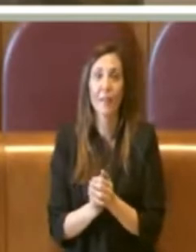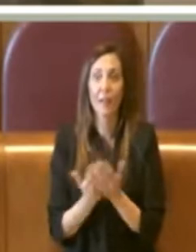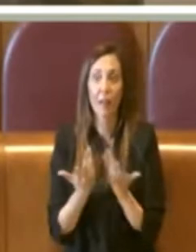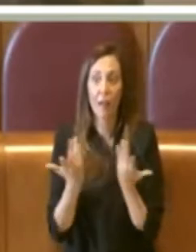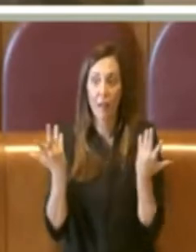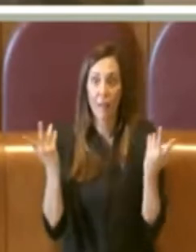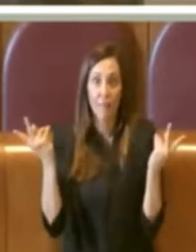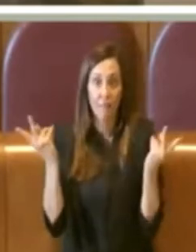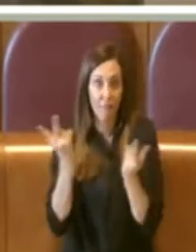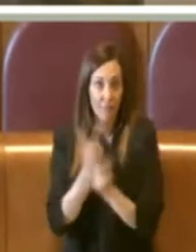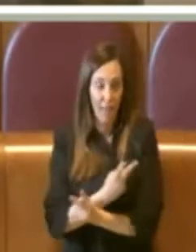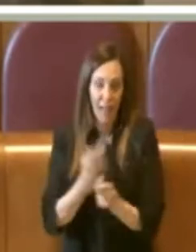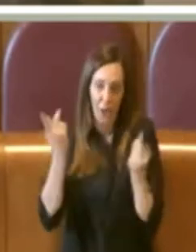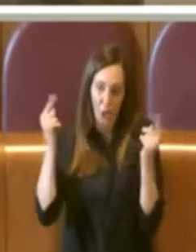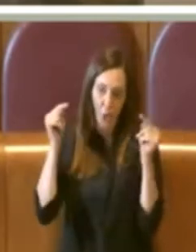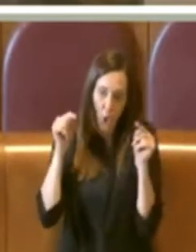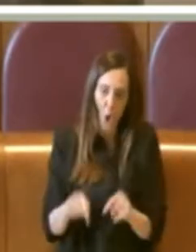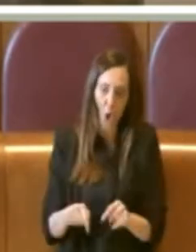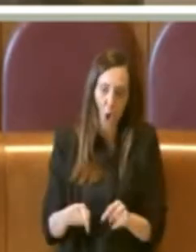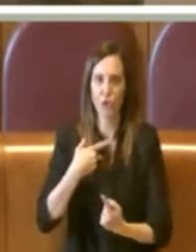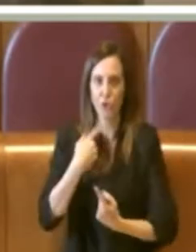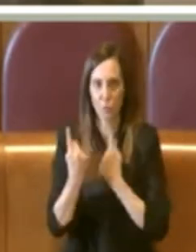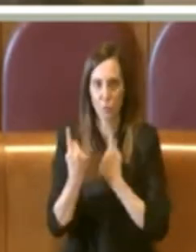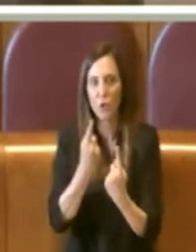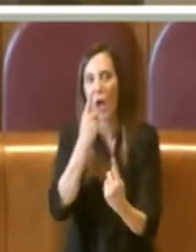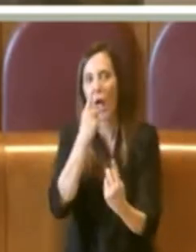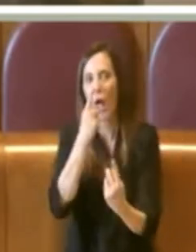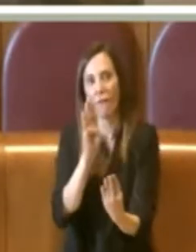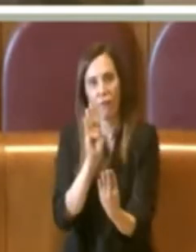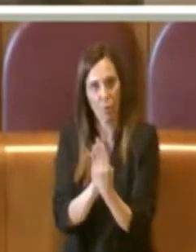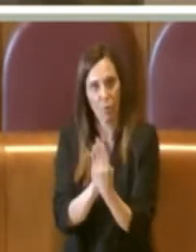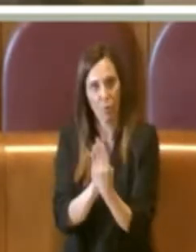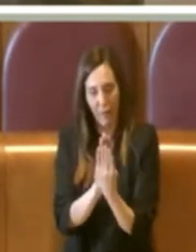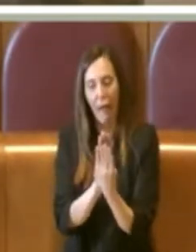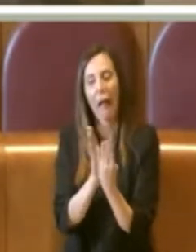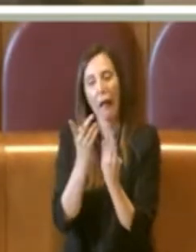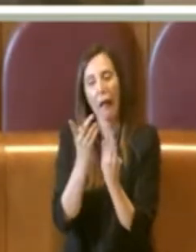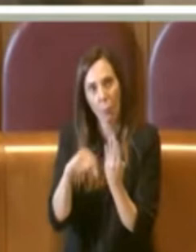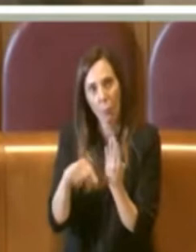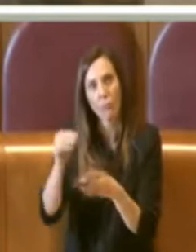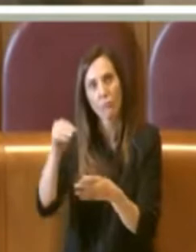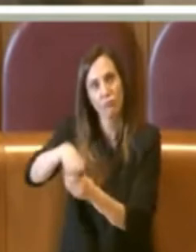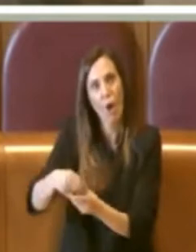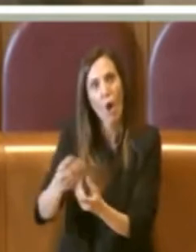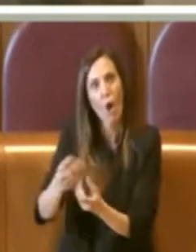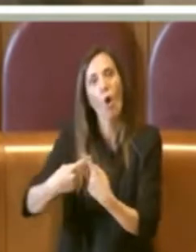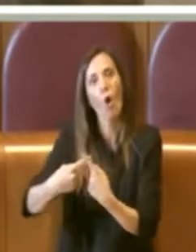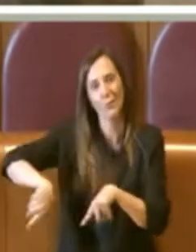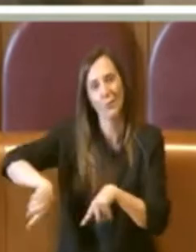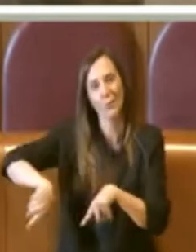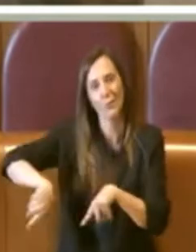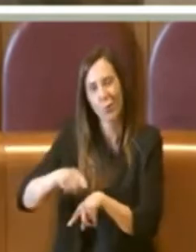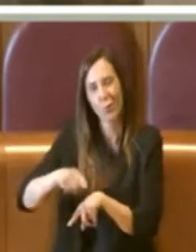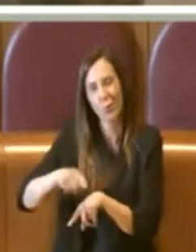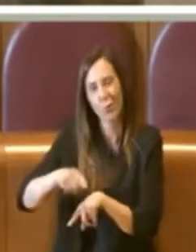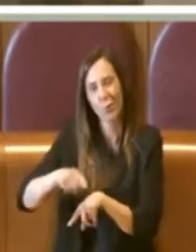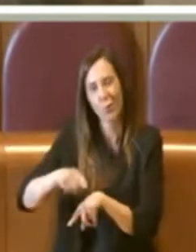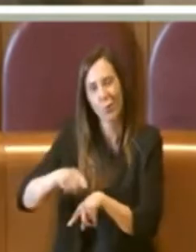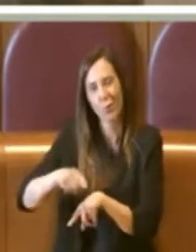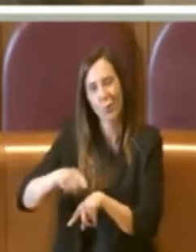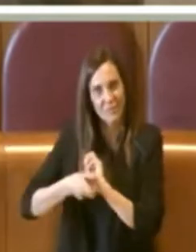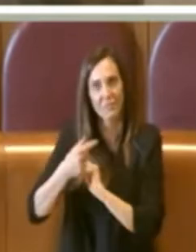alcune situazioni che stiamo affrontando anche in commissione, sicuramente complicate, penso al tema